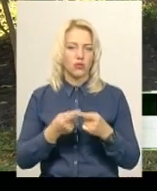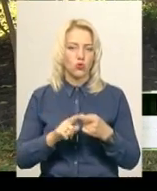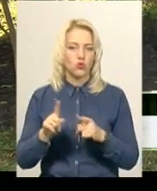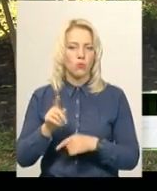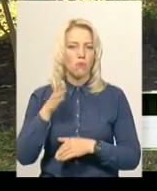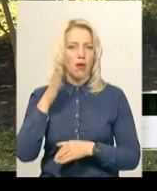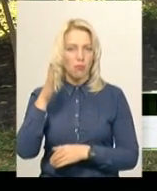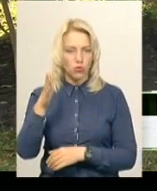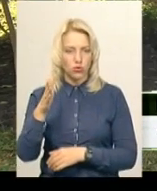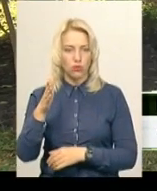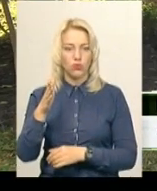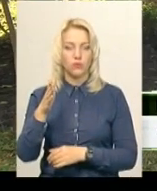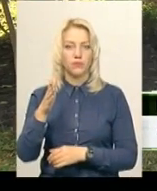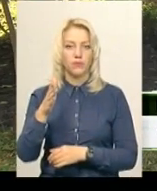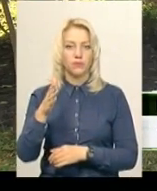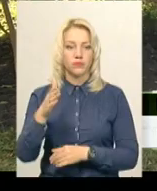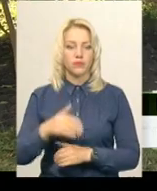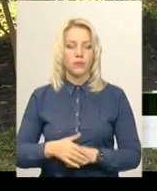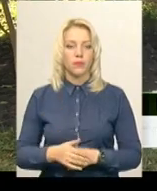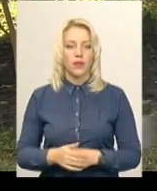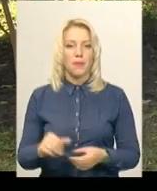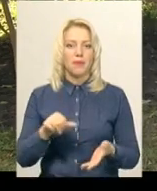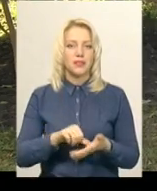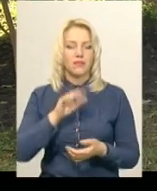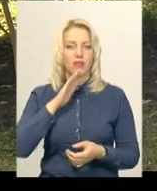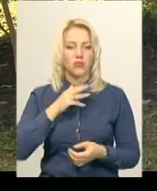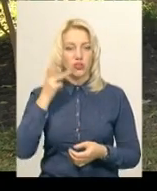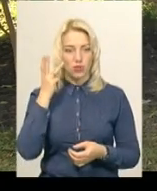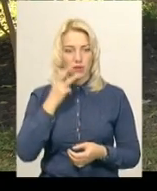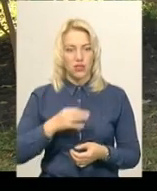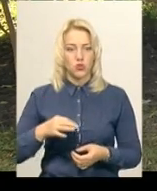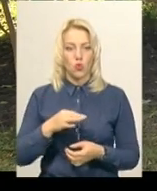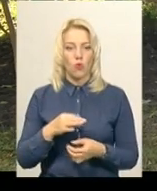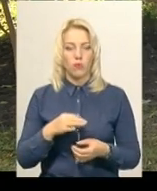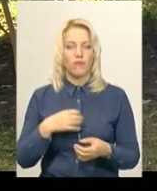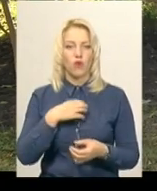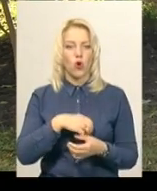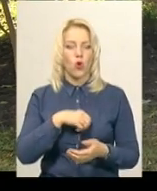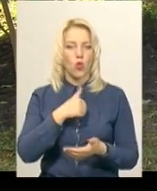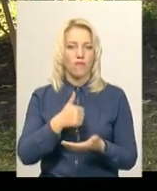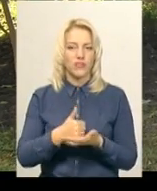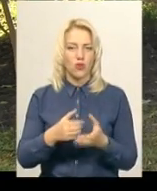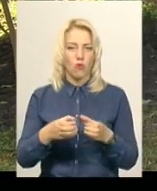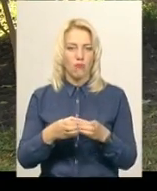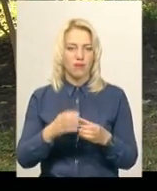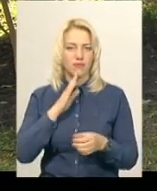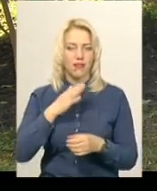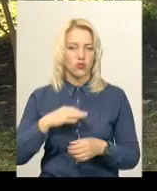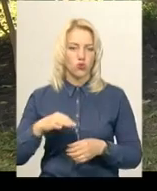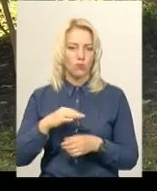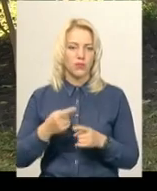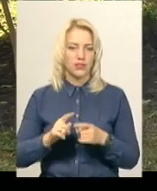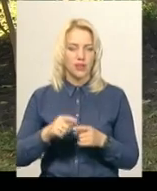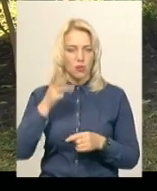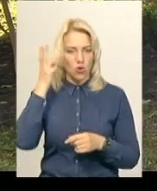майбутньому представляти нашу Хмельницьку область в головній команді нашої області. Це